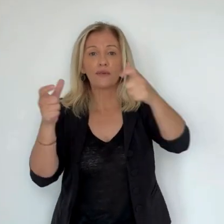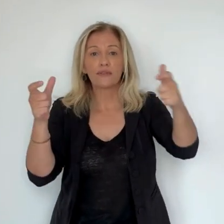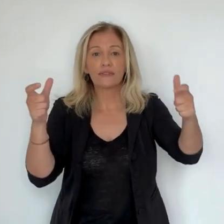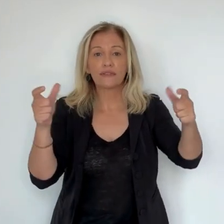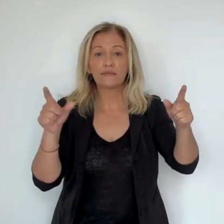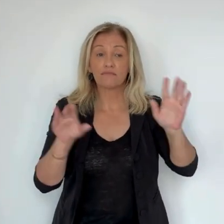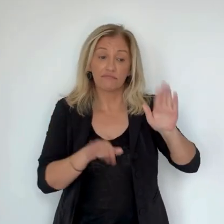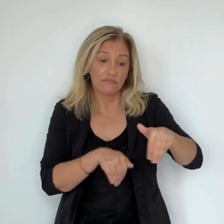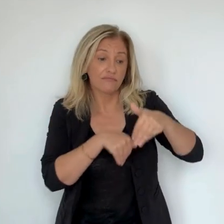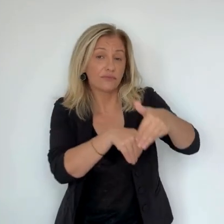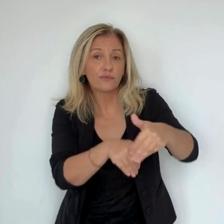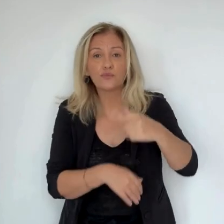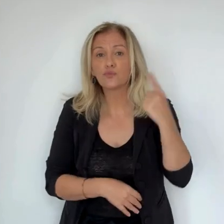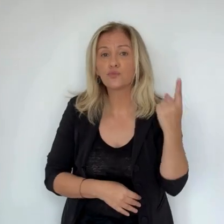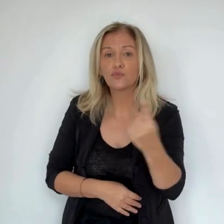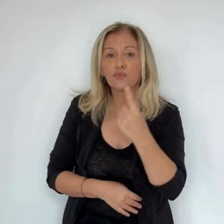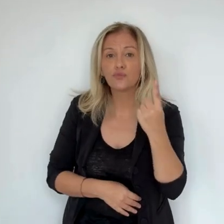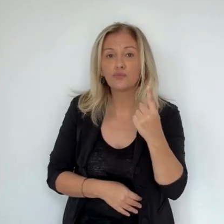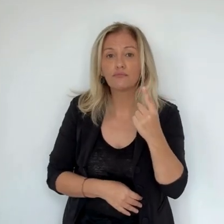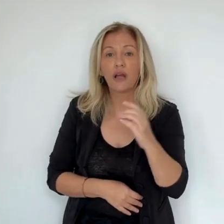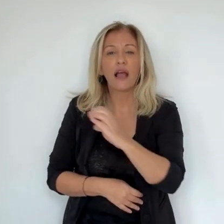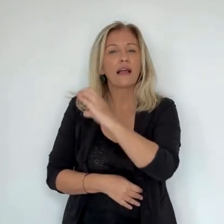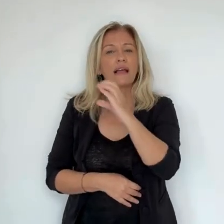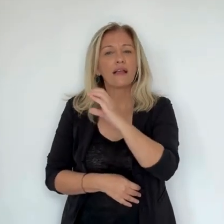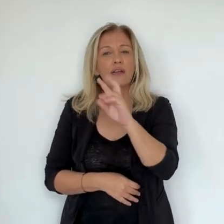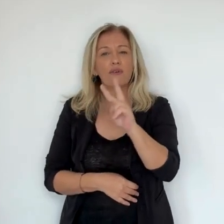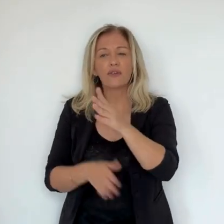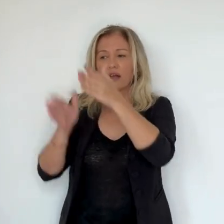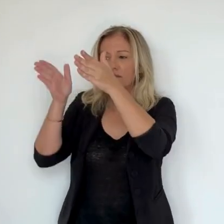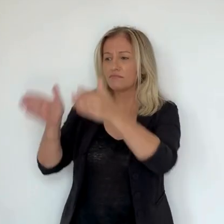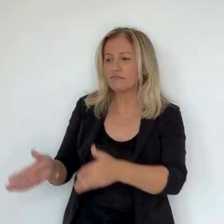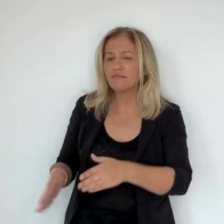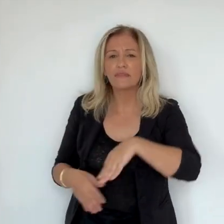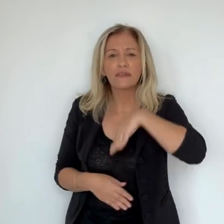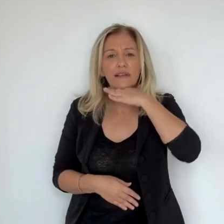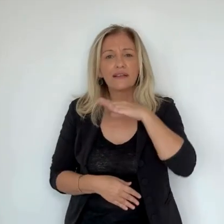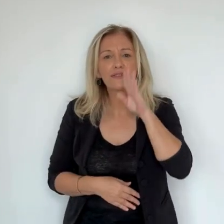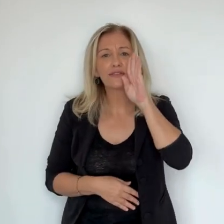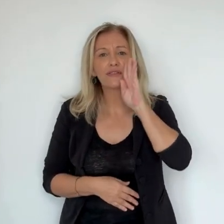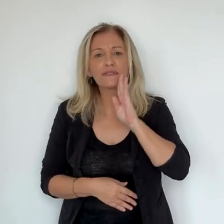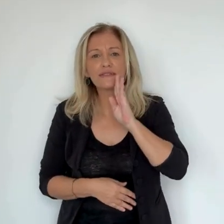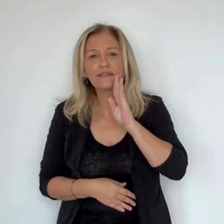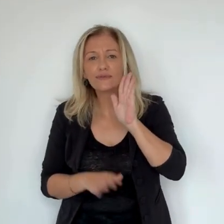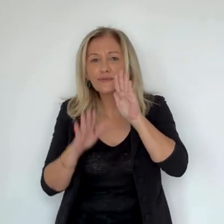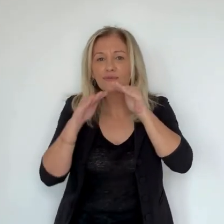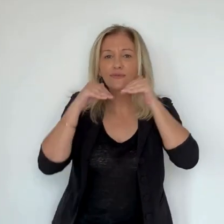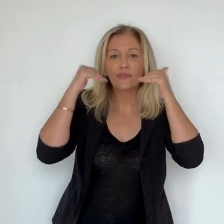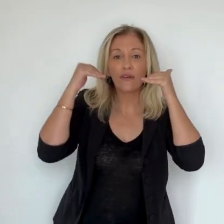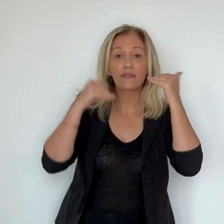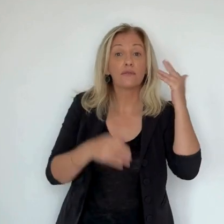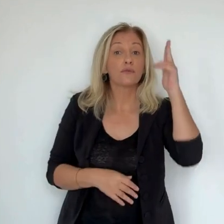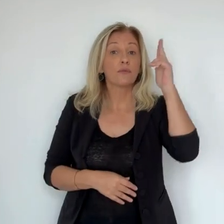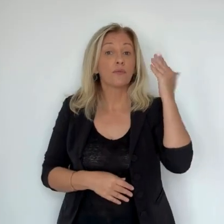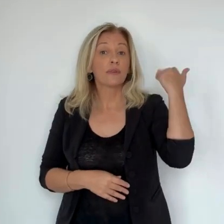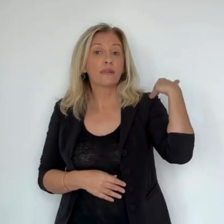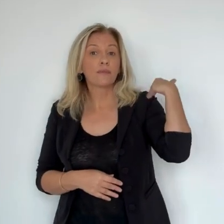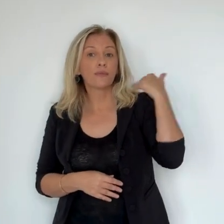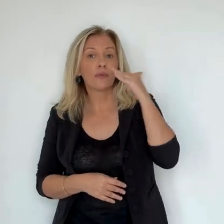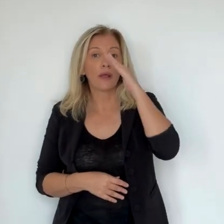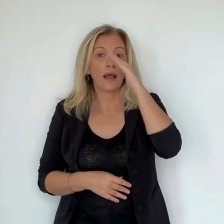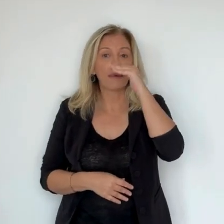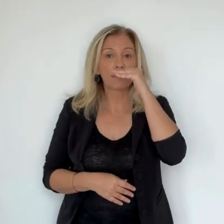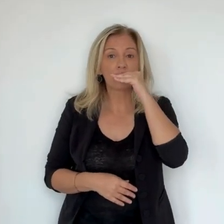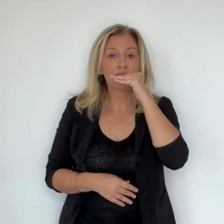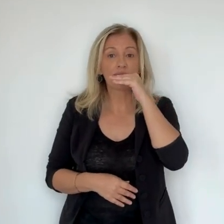Catherine Vautrin très avenante et souriante qui a été reçue ici comme en fait depuis le début de sa visite cet après-midi. En